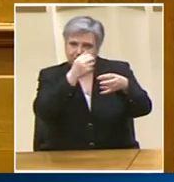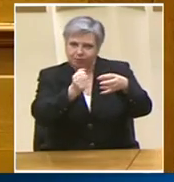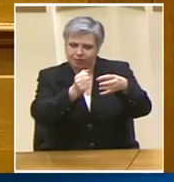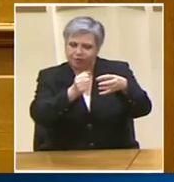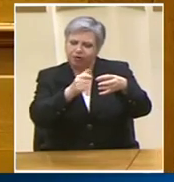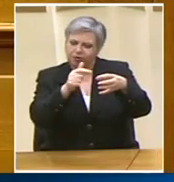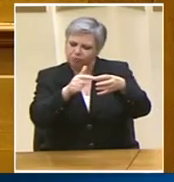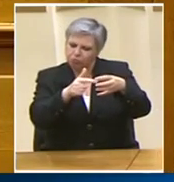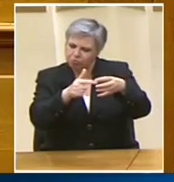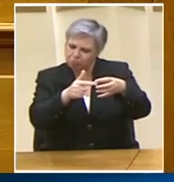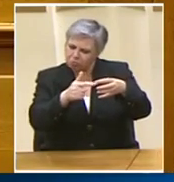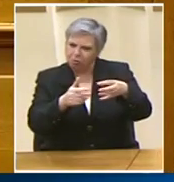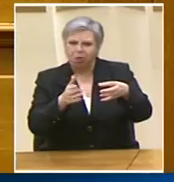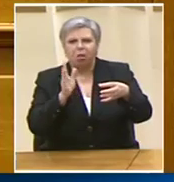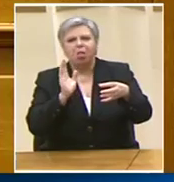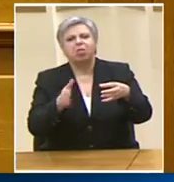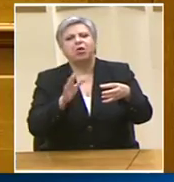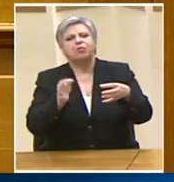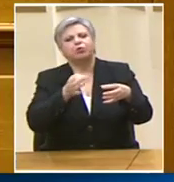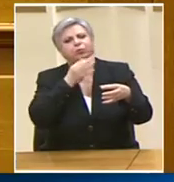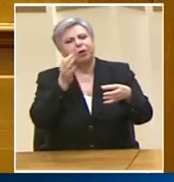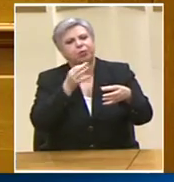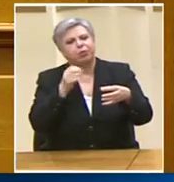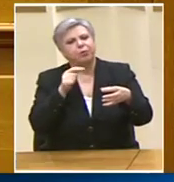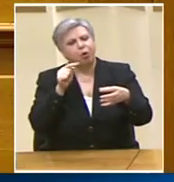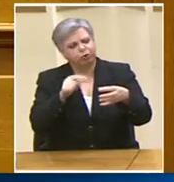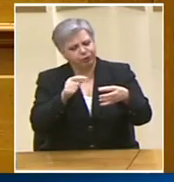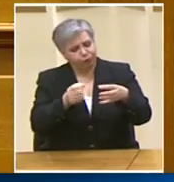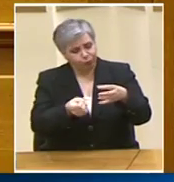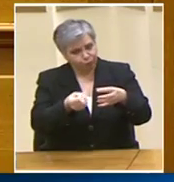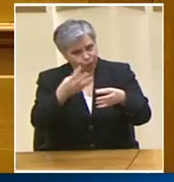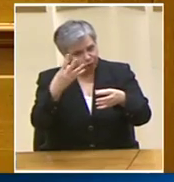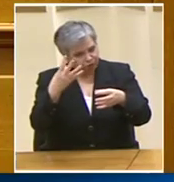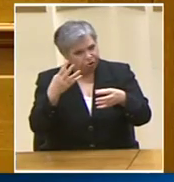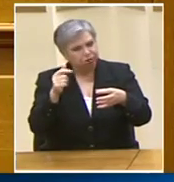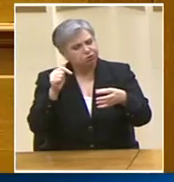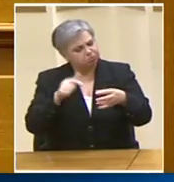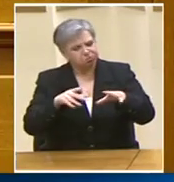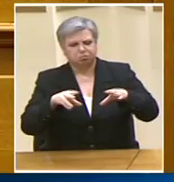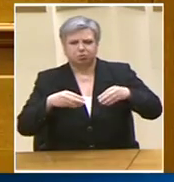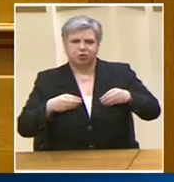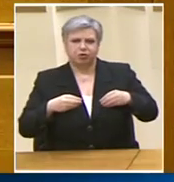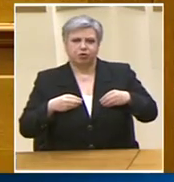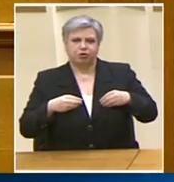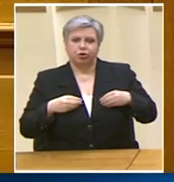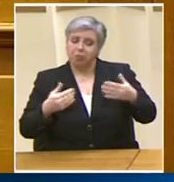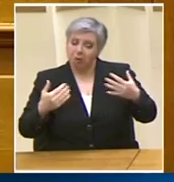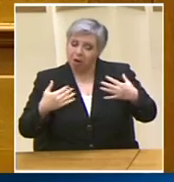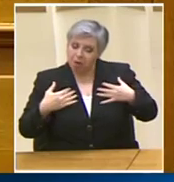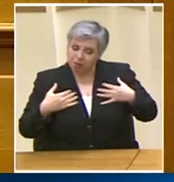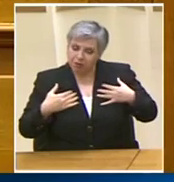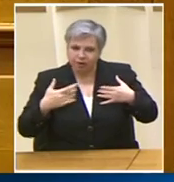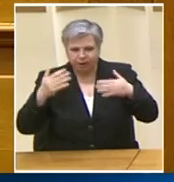θα μπορούσε κάποιος καλοπροέρετος να δεχθεί και είμαστε καλοπροέρετοι